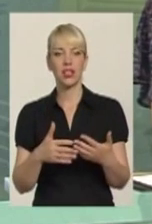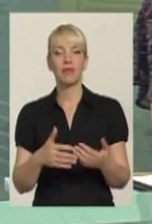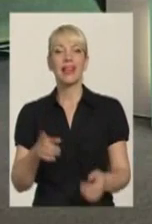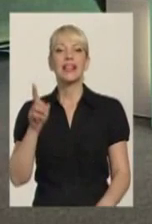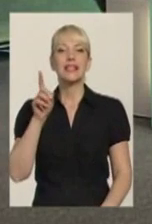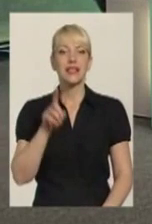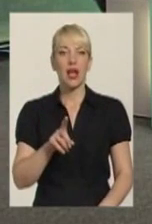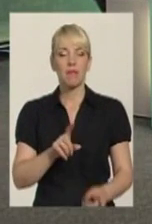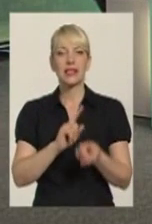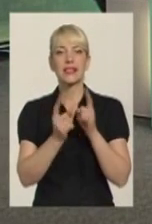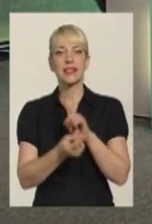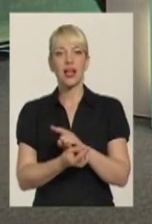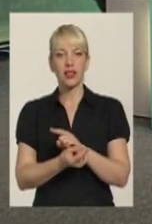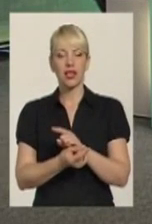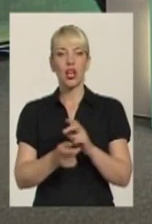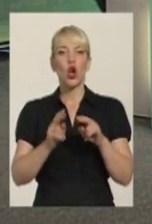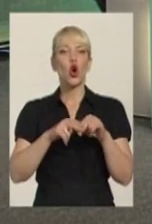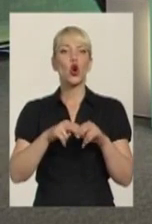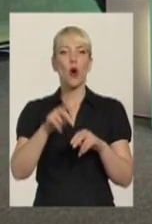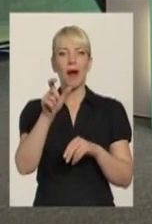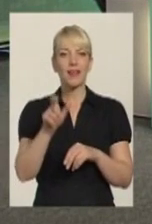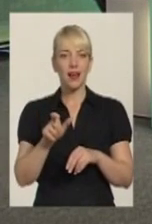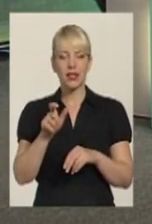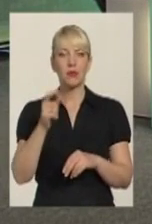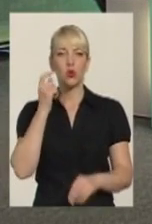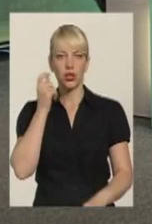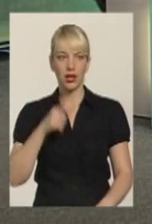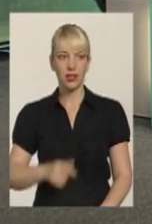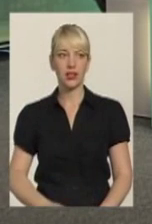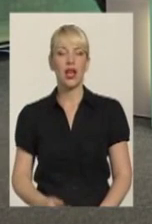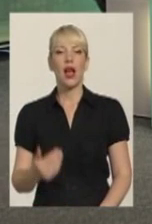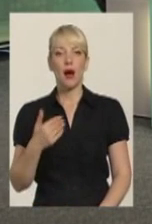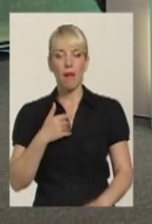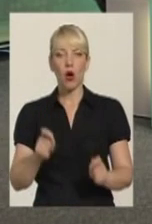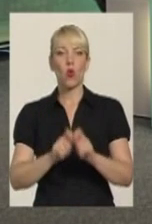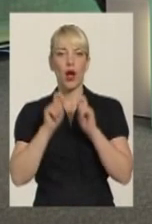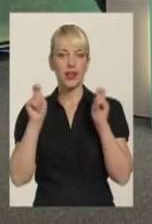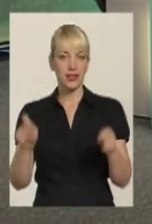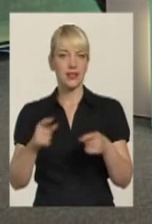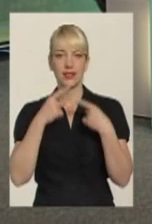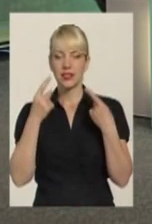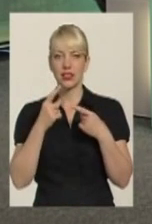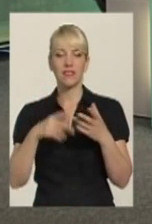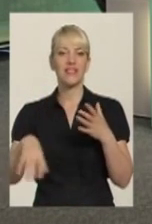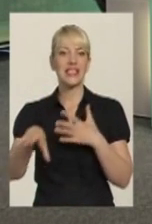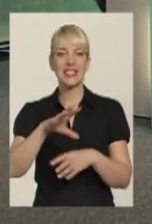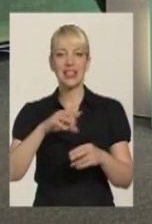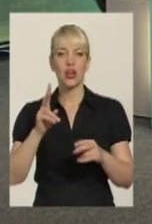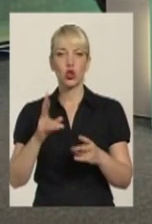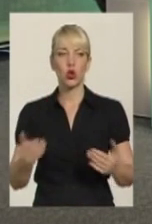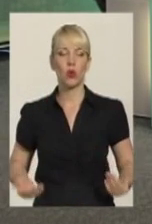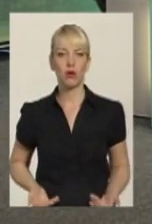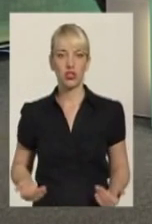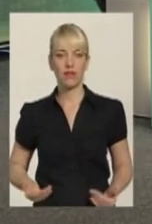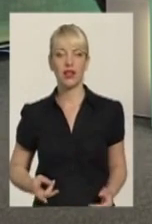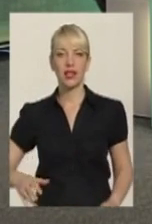громадянами України? Я можу відповідно і відповідно заявити, що всі практично, які проживають